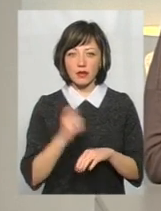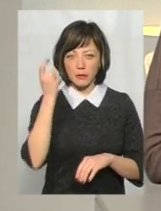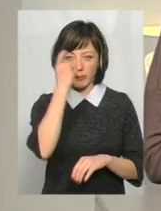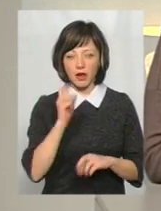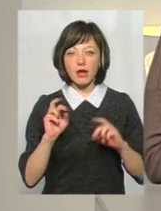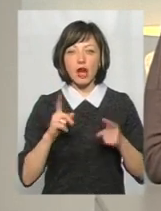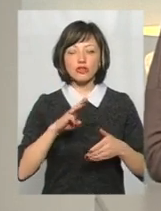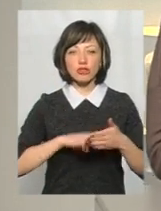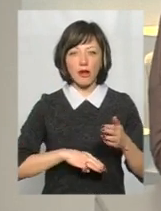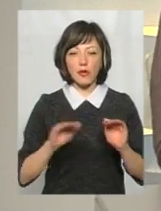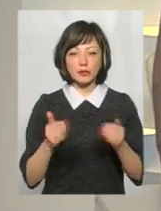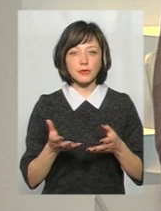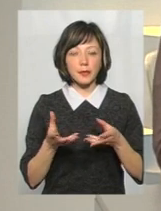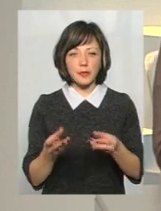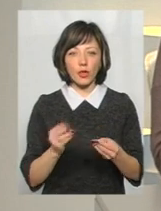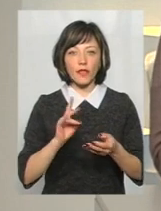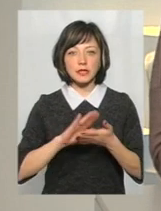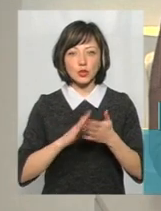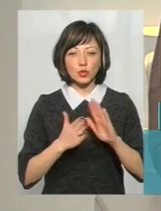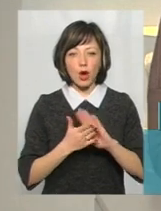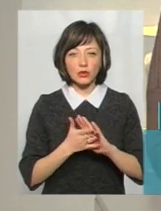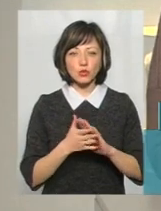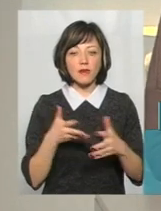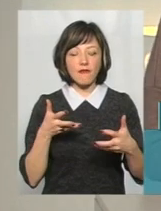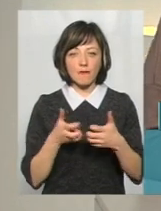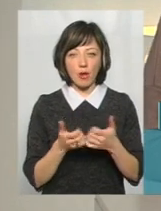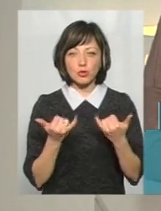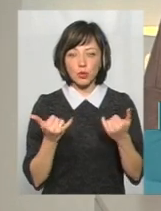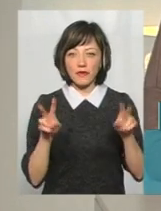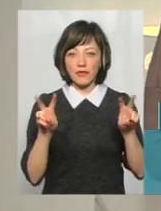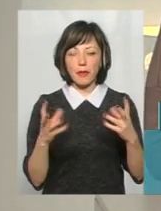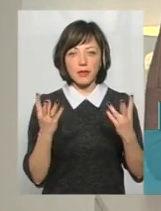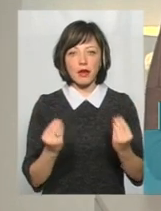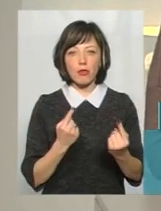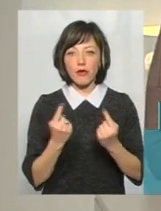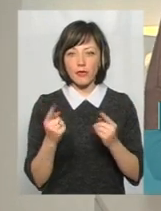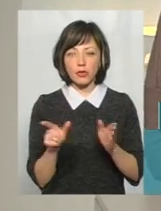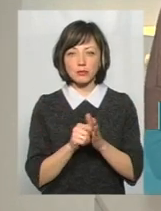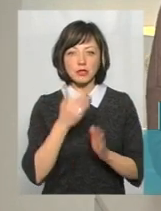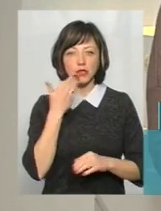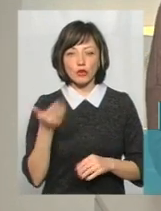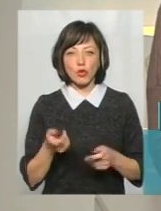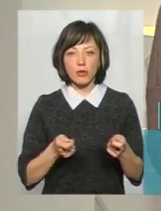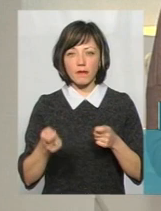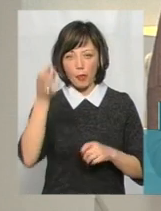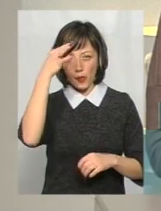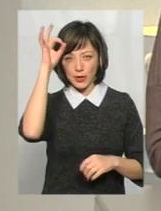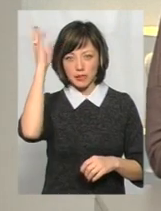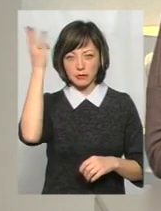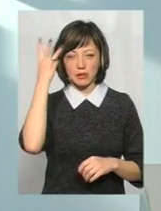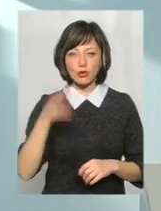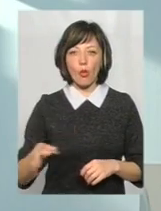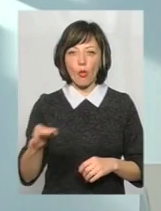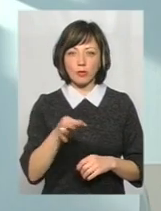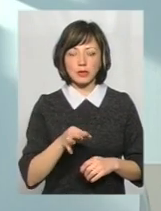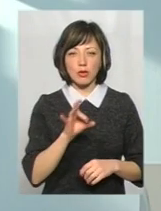штрафи та обмеження впливають на ситуацію із ДТП. Сьогодні у темі дня поговоримо із речником управління поліції у Хмельницькій